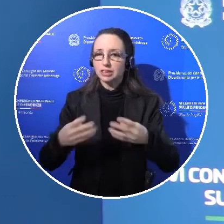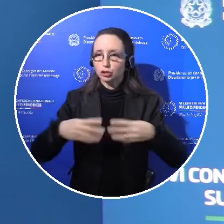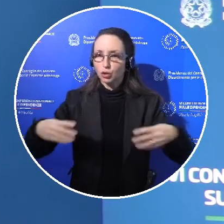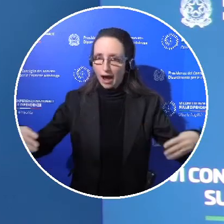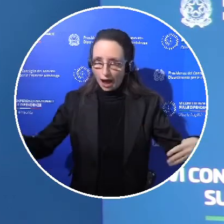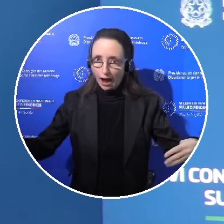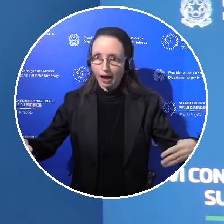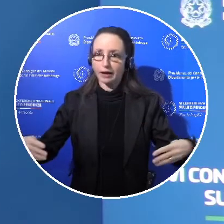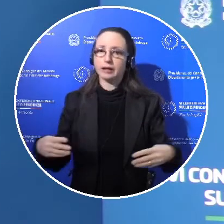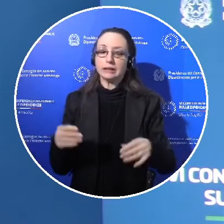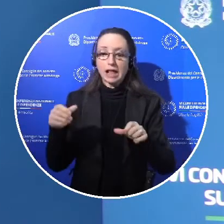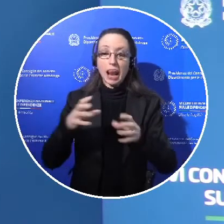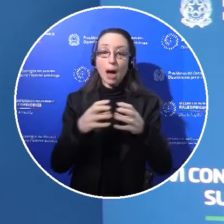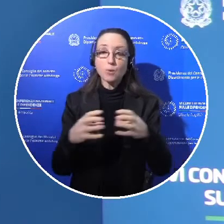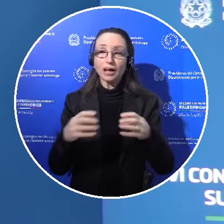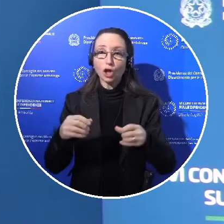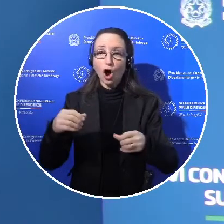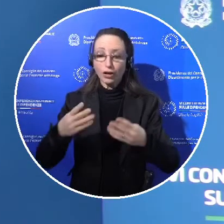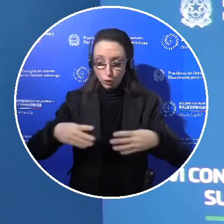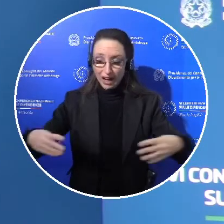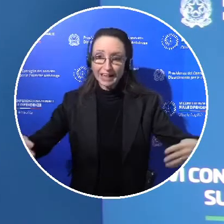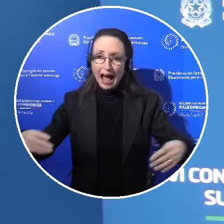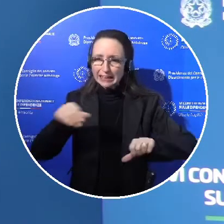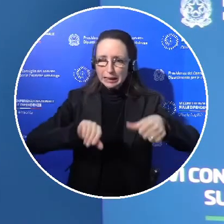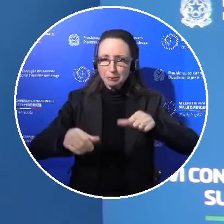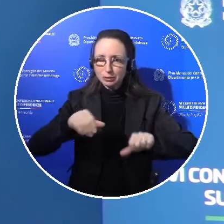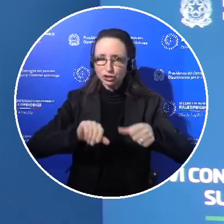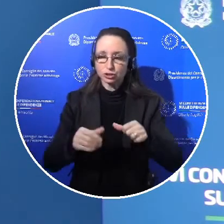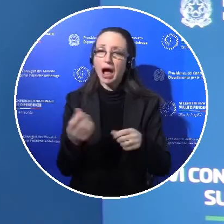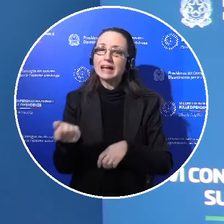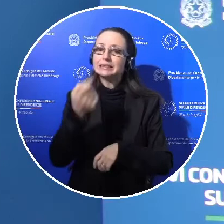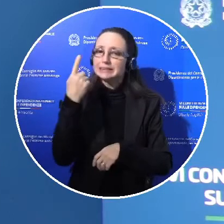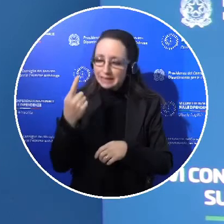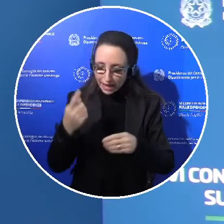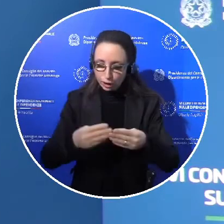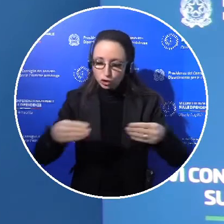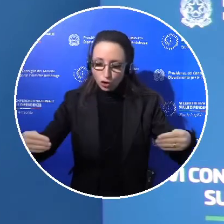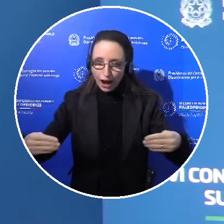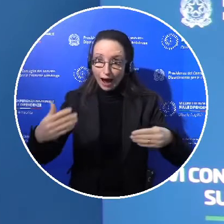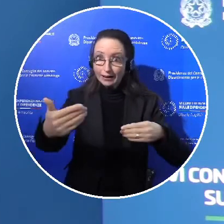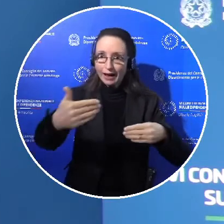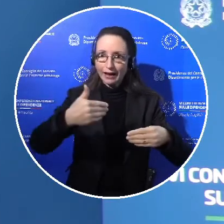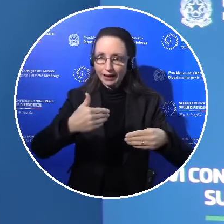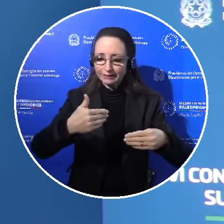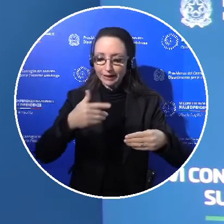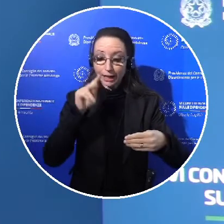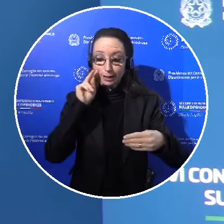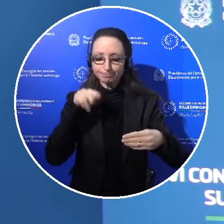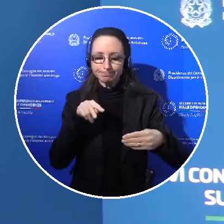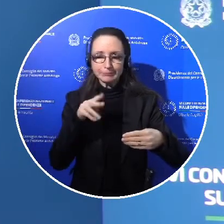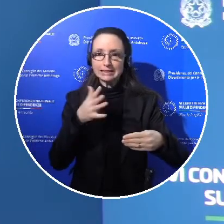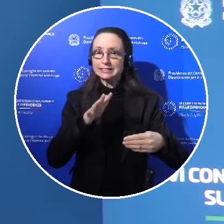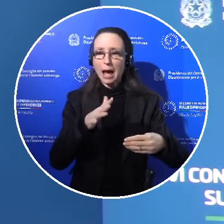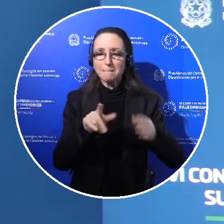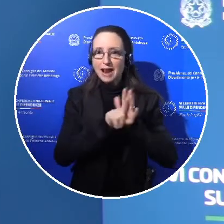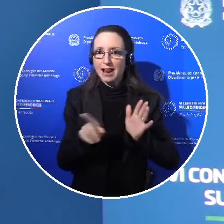doganali chimici. Cioè tutto quello che passa in dogana ed è soggetto a delle analisi del rischio che fanno presumere un illecito viene